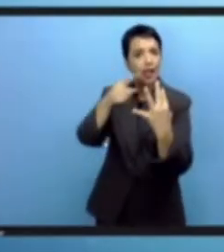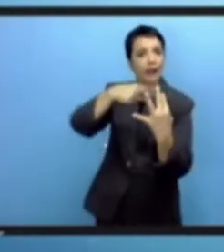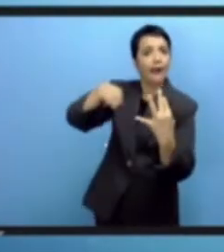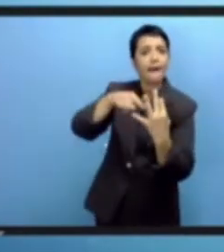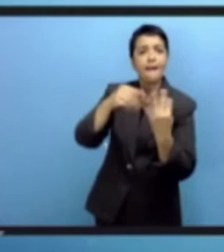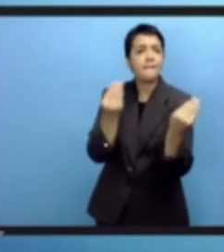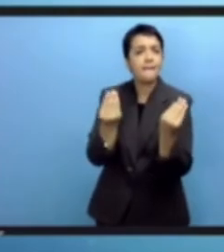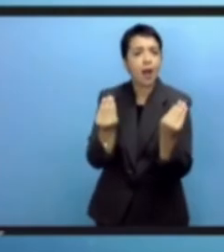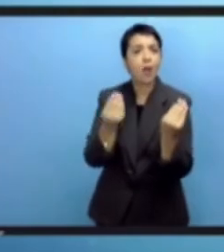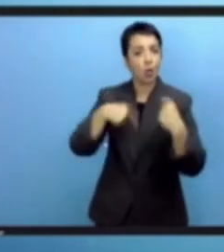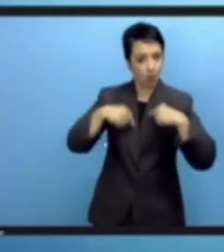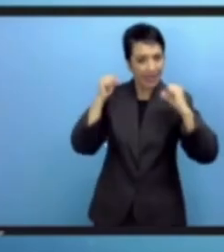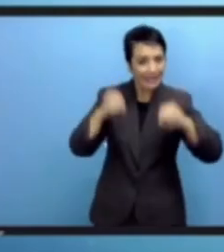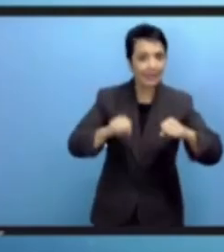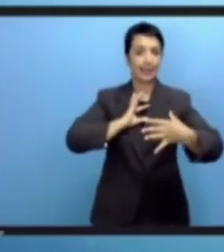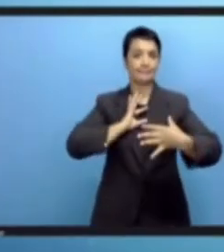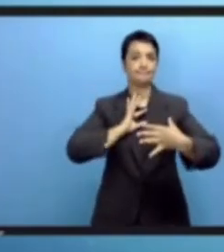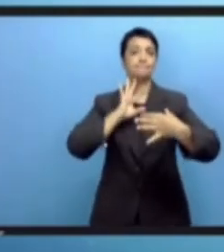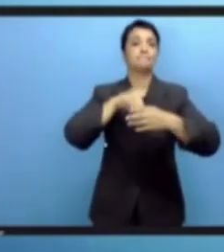لذا